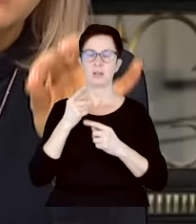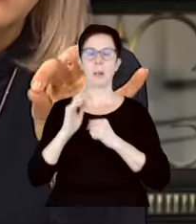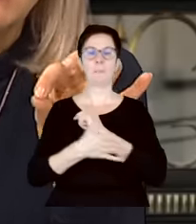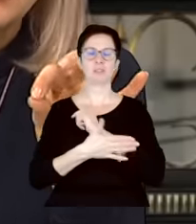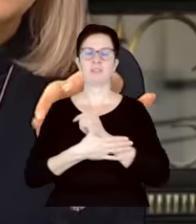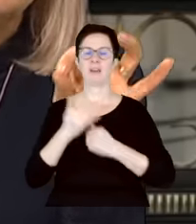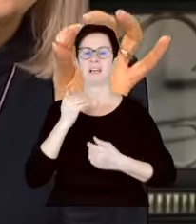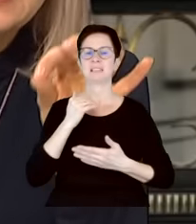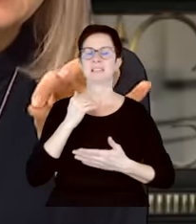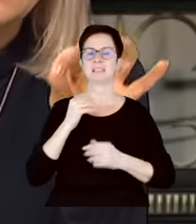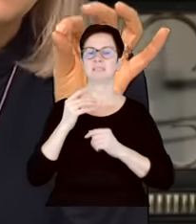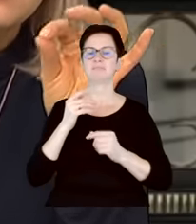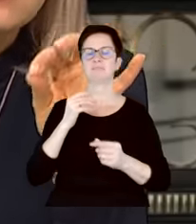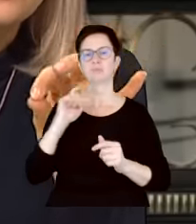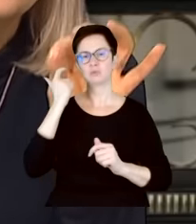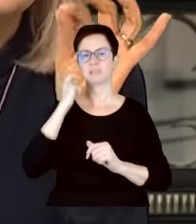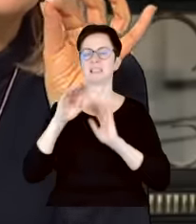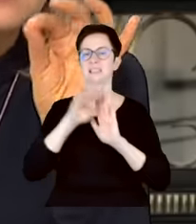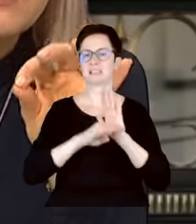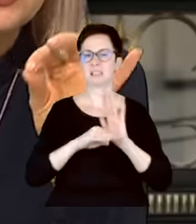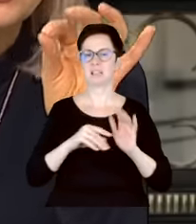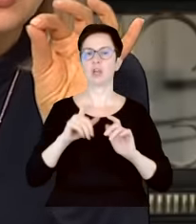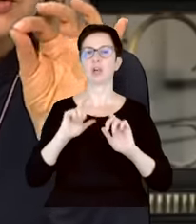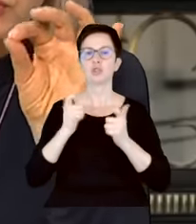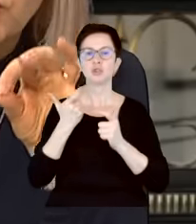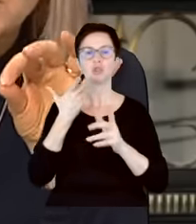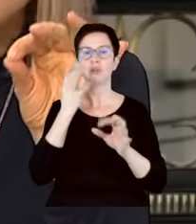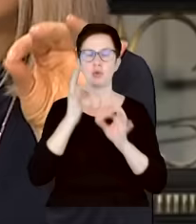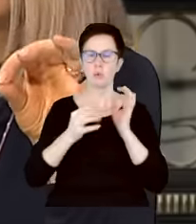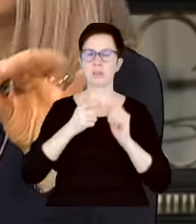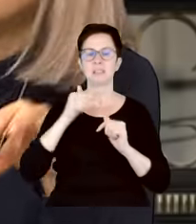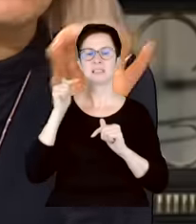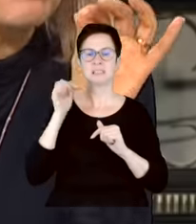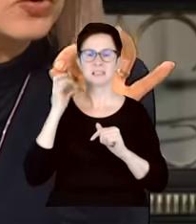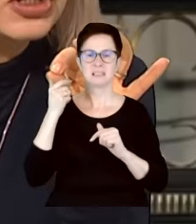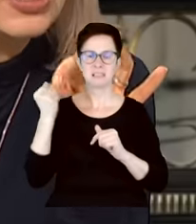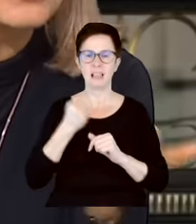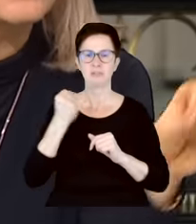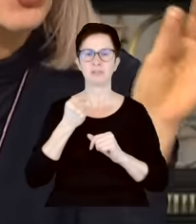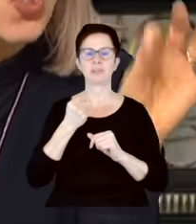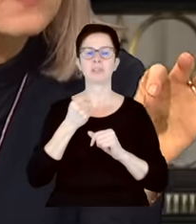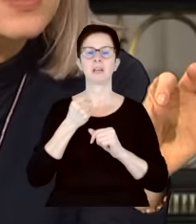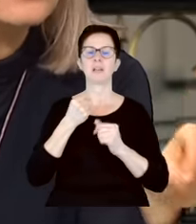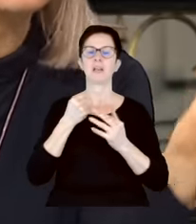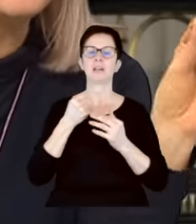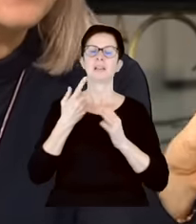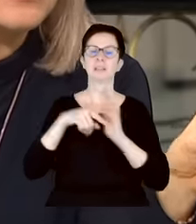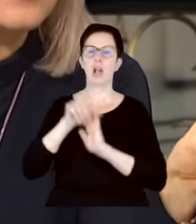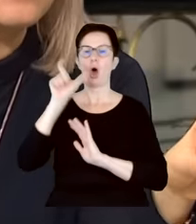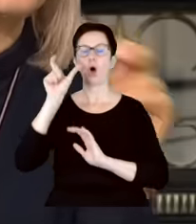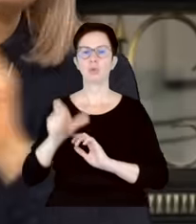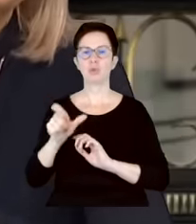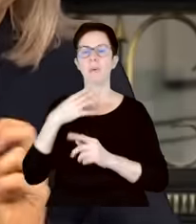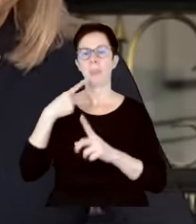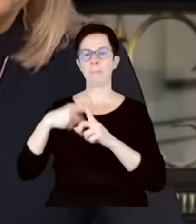prawa karnego. Wszystkie niejasności zawsze się tłumaczy na korzyść osoby podejrzanej, oskarżonej lub